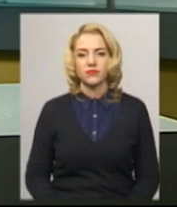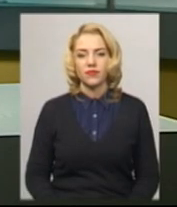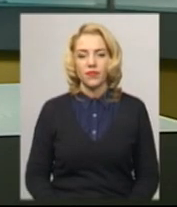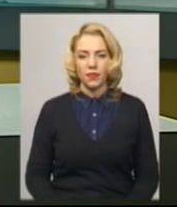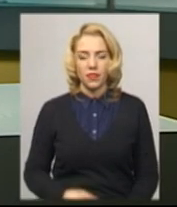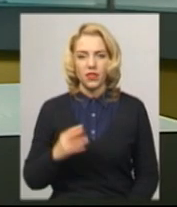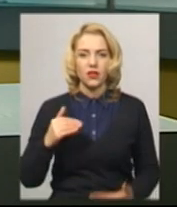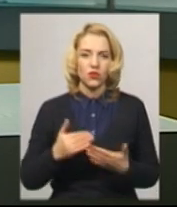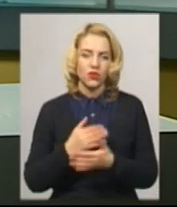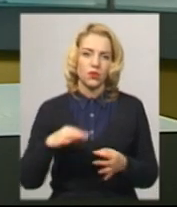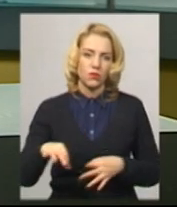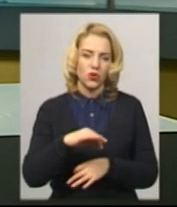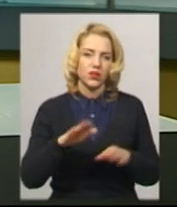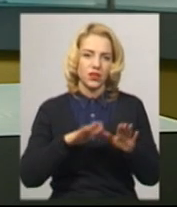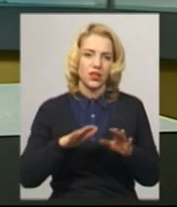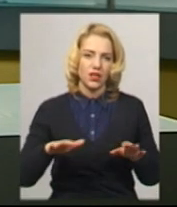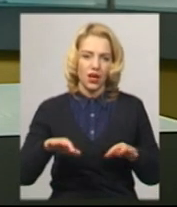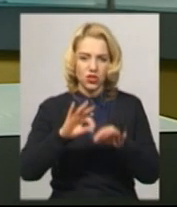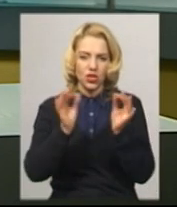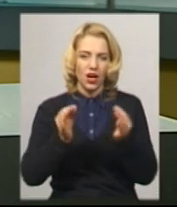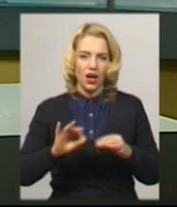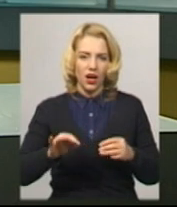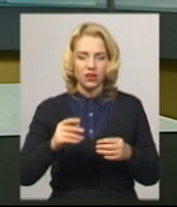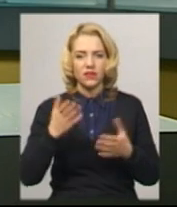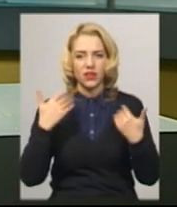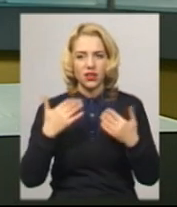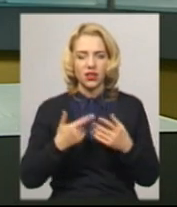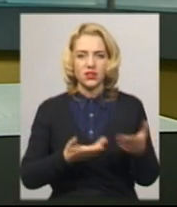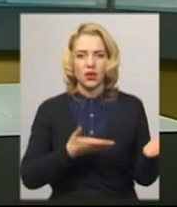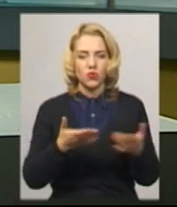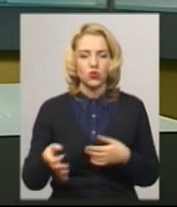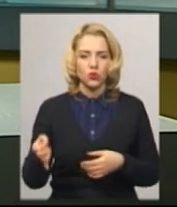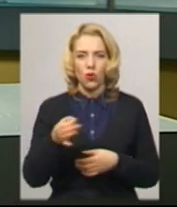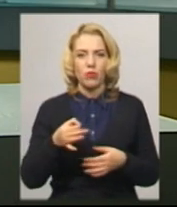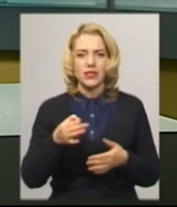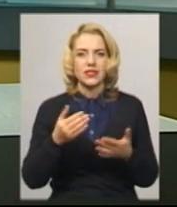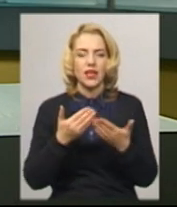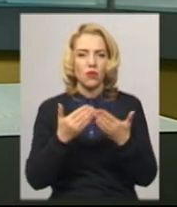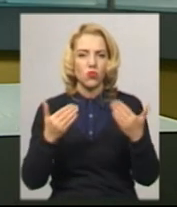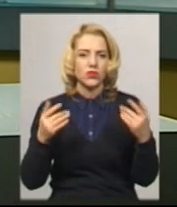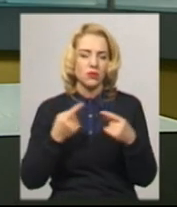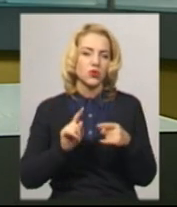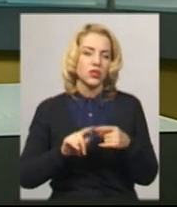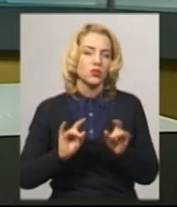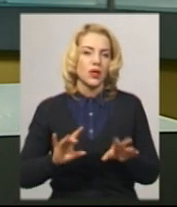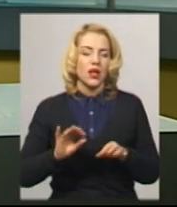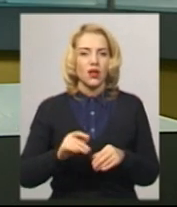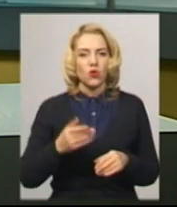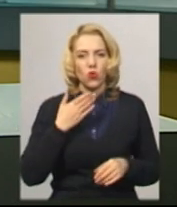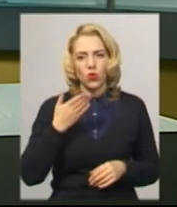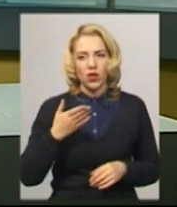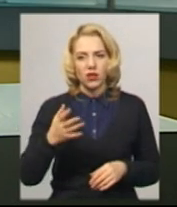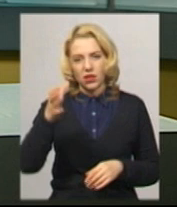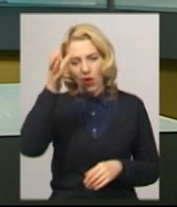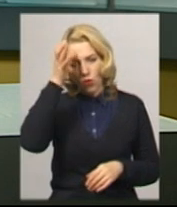На новий проєкт «Дитячий арт-вікенд» запрошують у Хмельницький обласний художній музей. Про це розповіла його кураторка, науковий співробітник